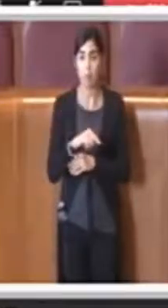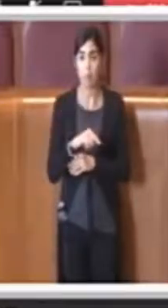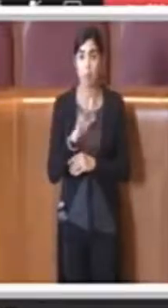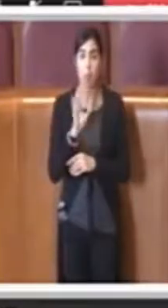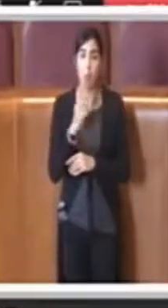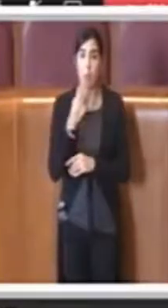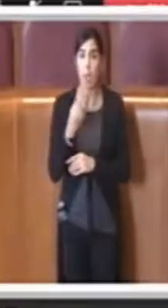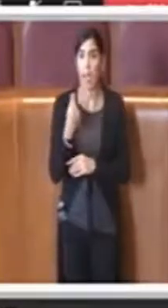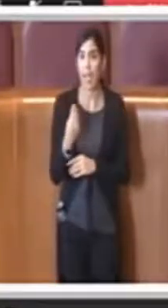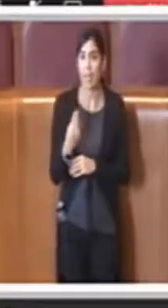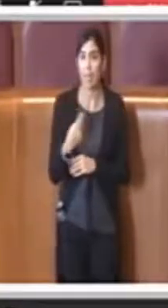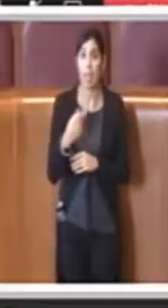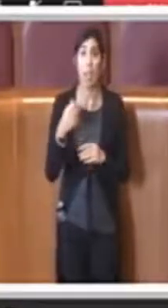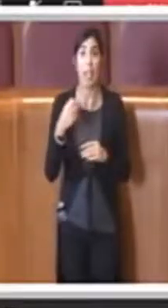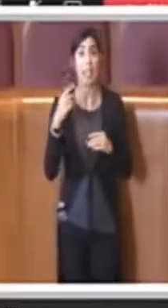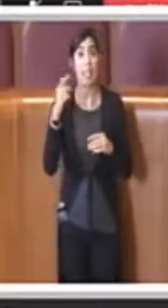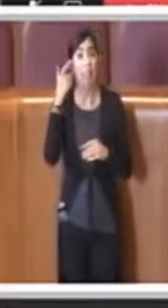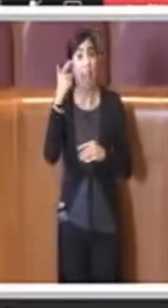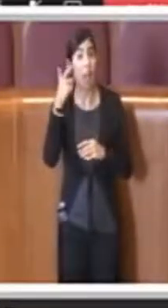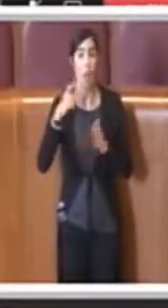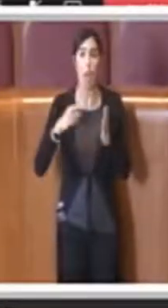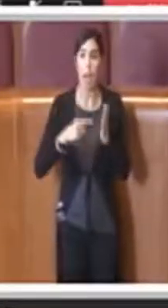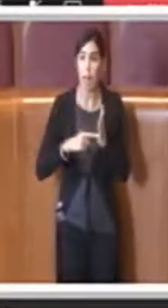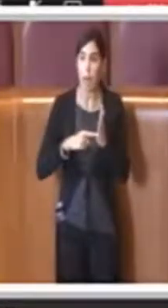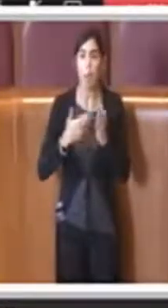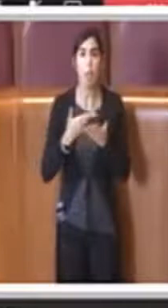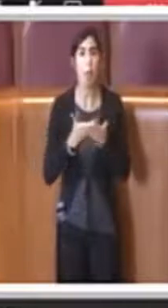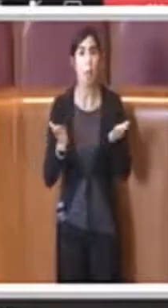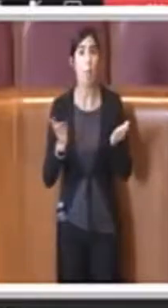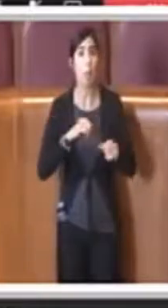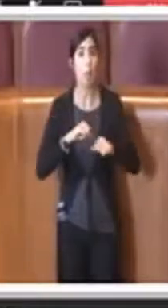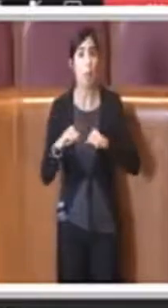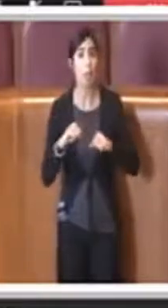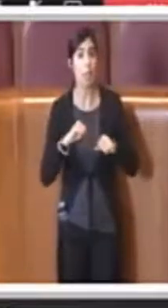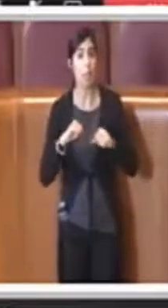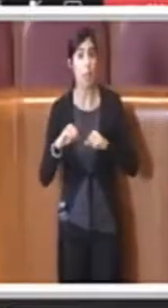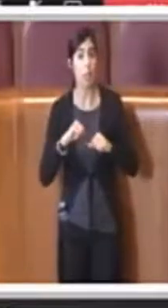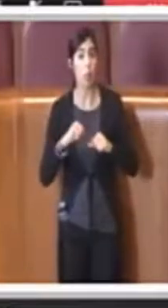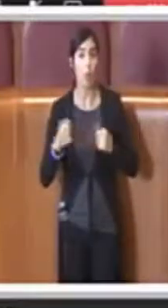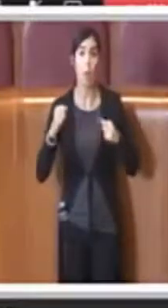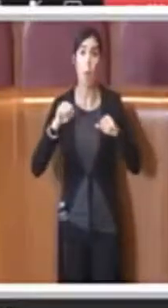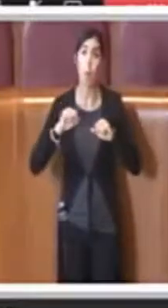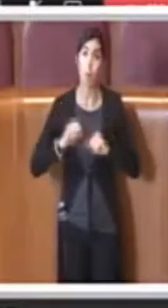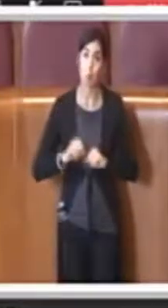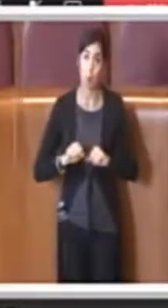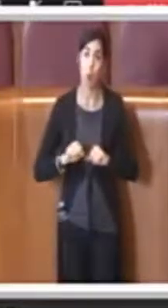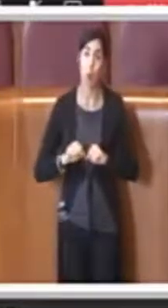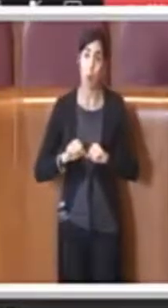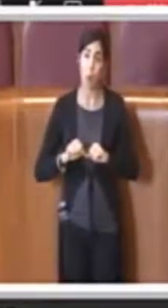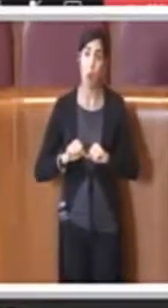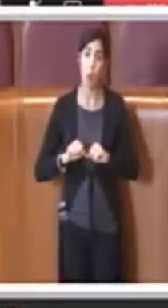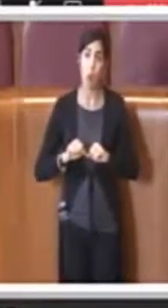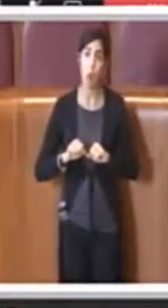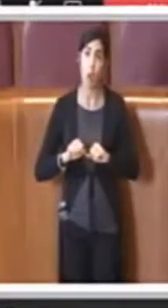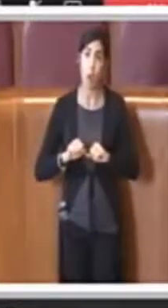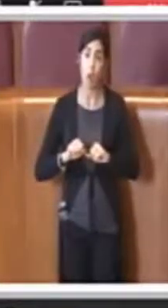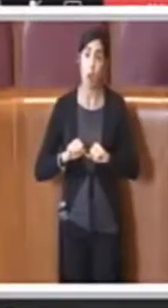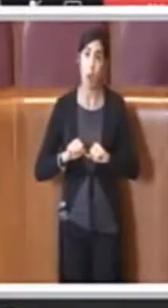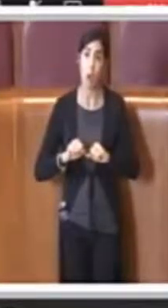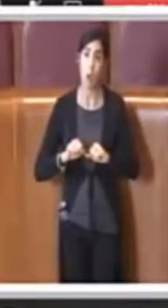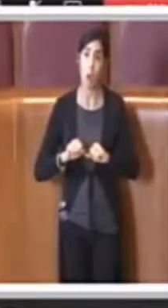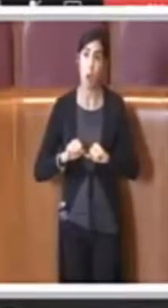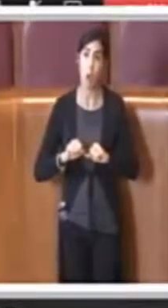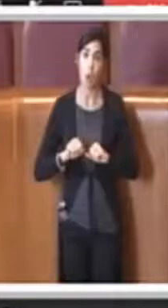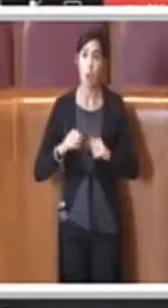Stato, la Repubblica, in questo caso la pubblica amministrazione, possa attuare tutti gli interventi